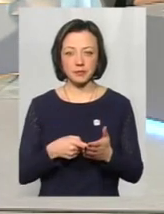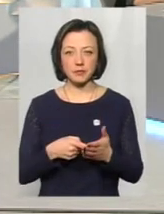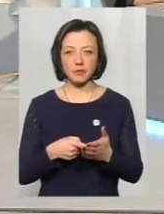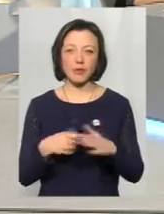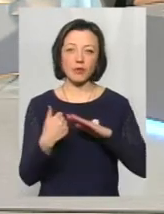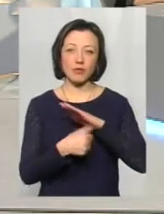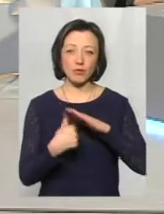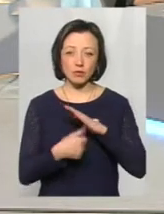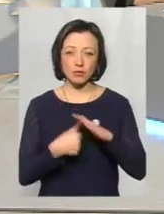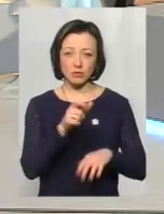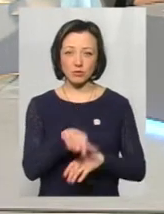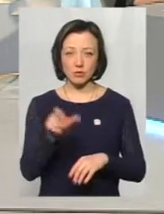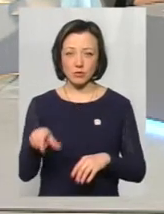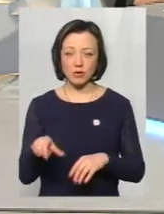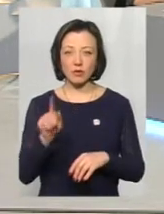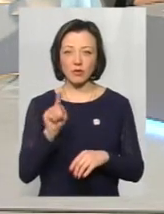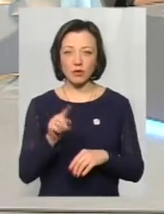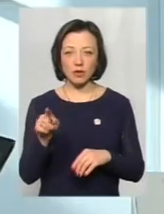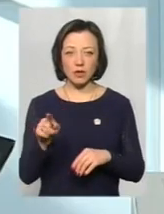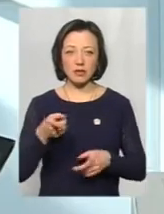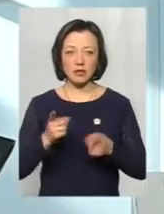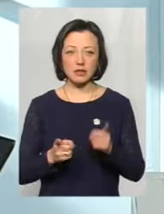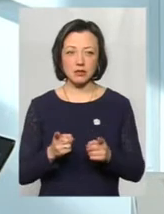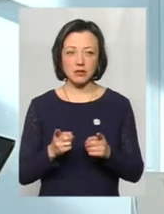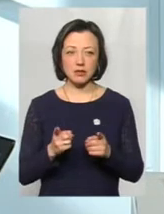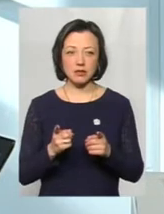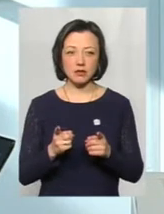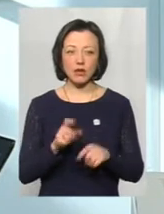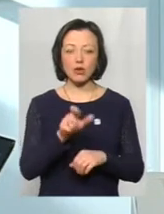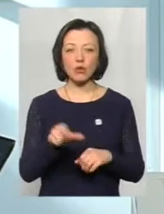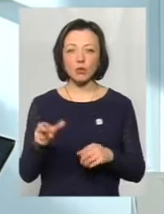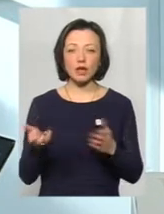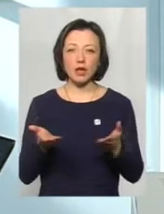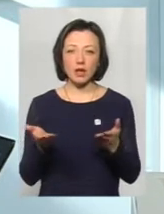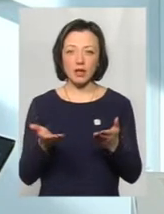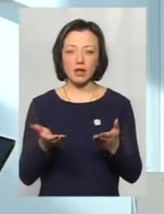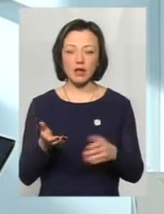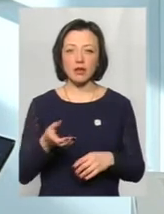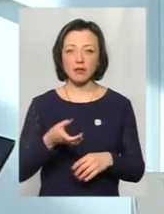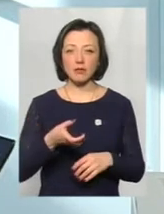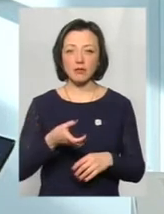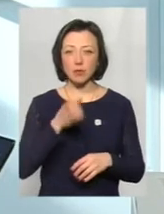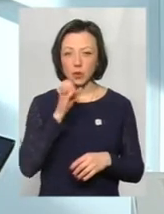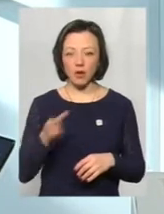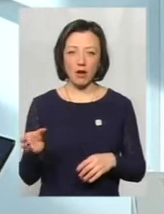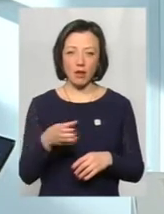Безхатьки, тому що вони дійсно люди, які вживають алкоголь.